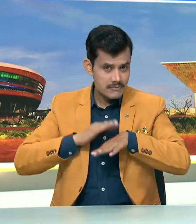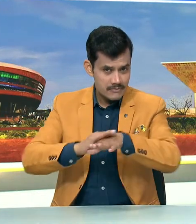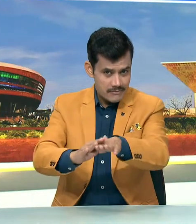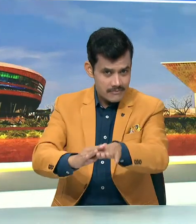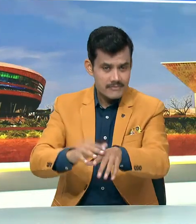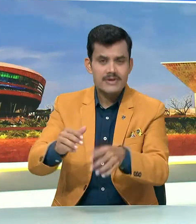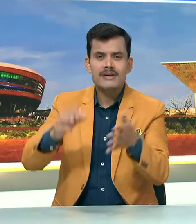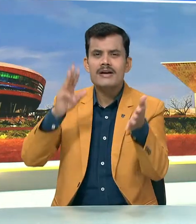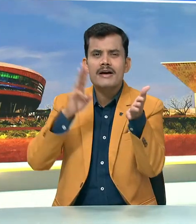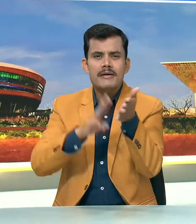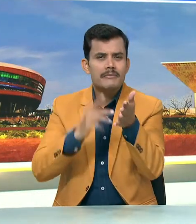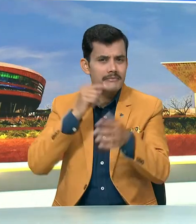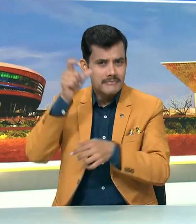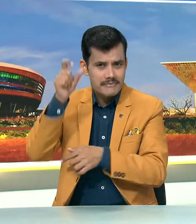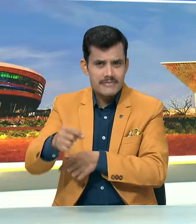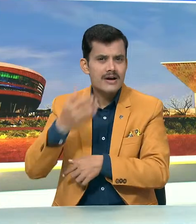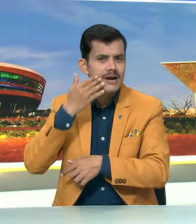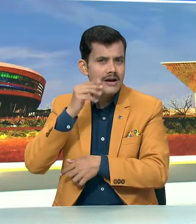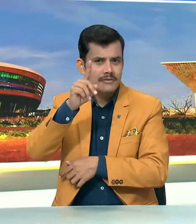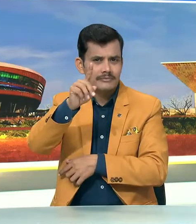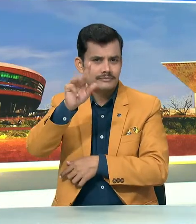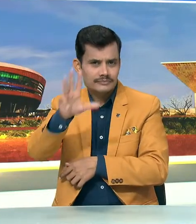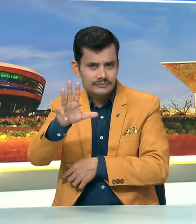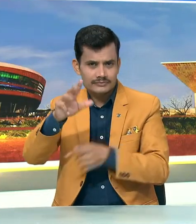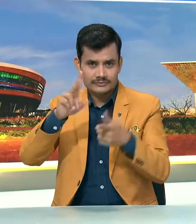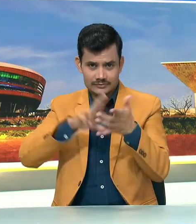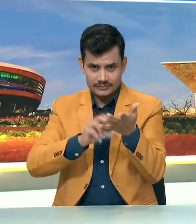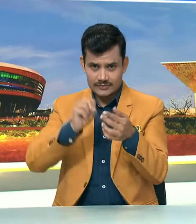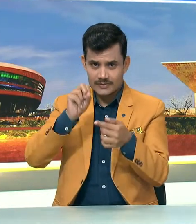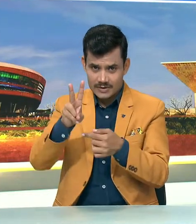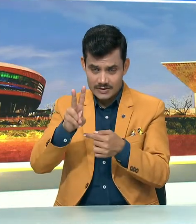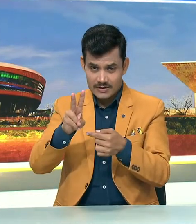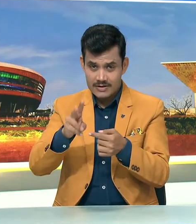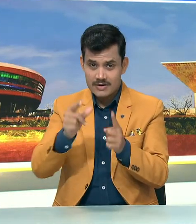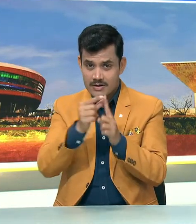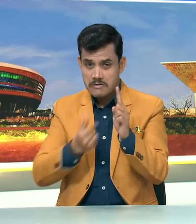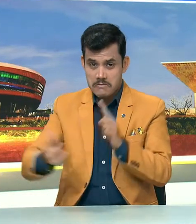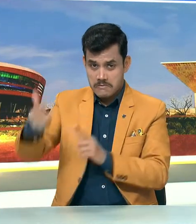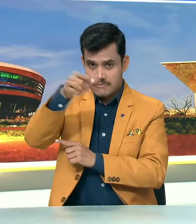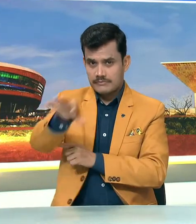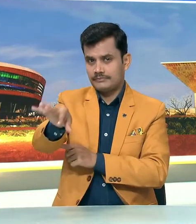नवंबर को हुए मतदान में अरजंटीना का राश्ट्रपती चुना गया था